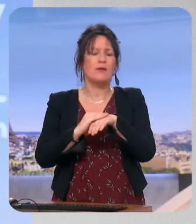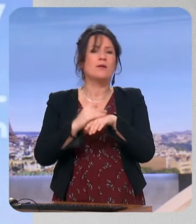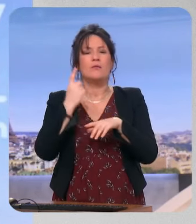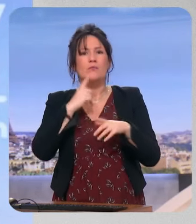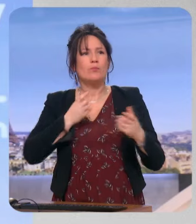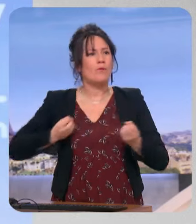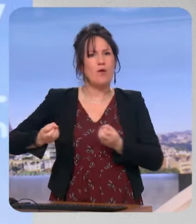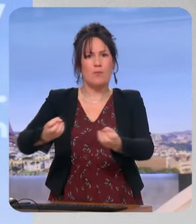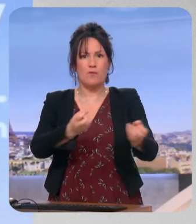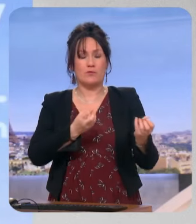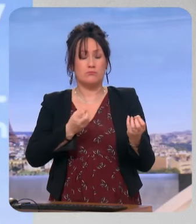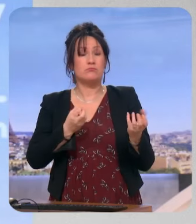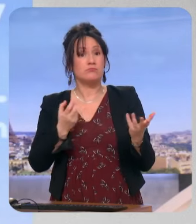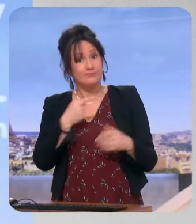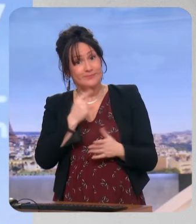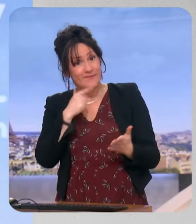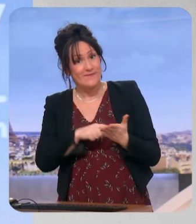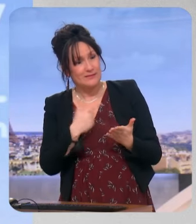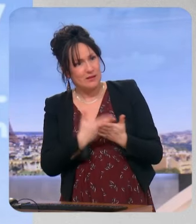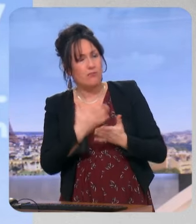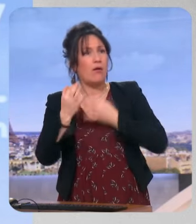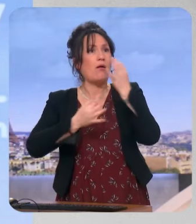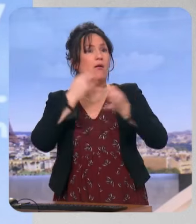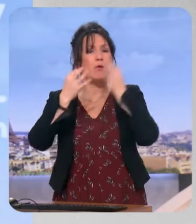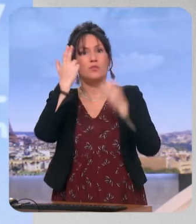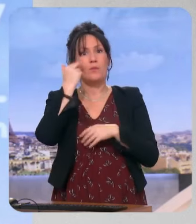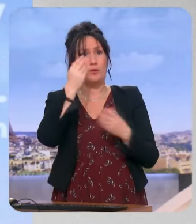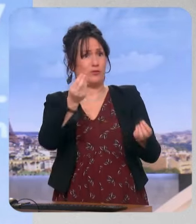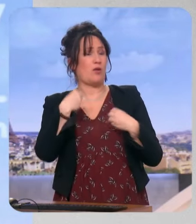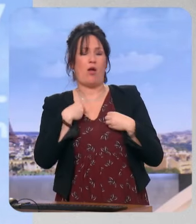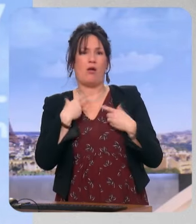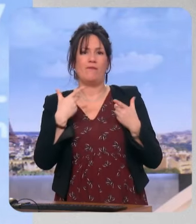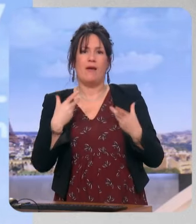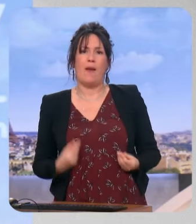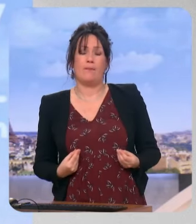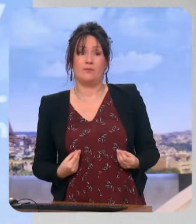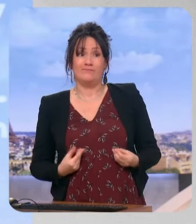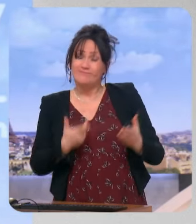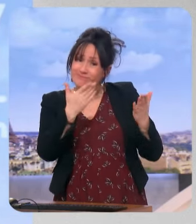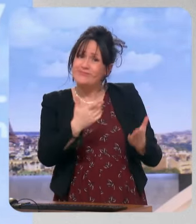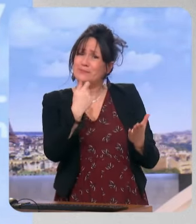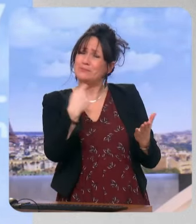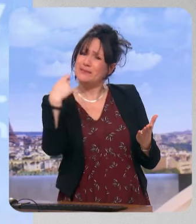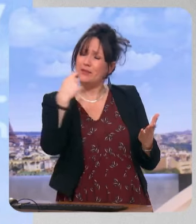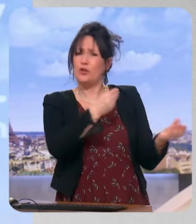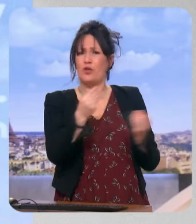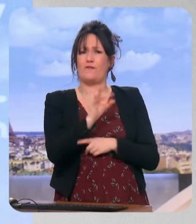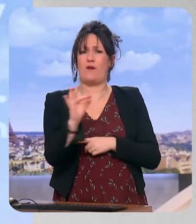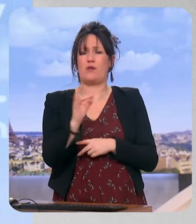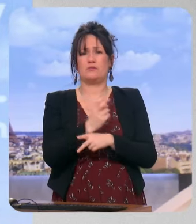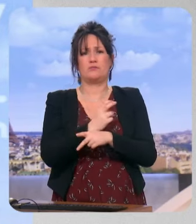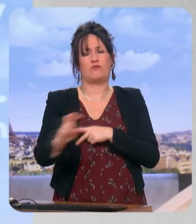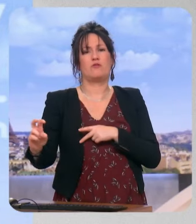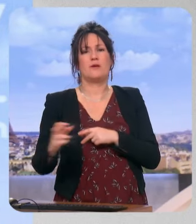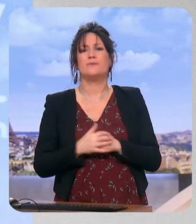les peurs. Emmanuel Macron préfère agiter les peurs, raconte n'importe quoi et nous affaiblit. C'est un président qui met en danger la France. L'Ukraine,'est évidemment un sujet